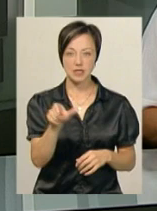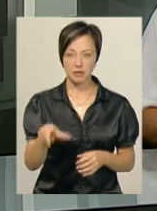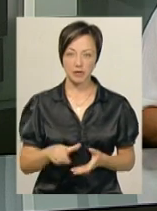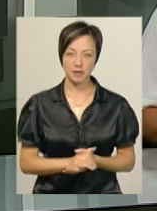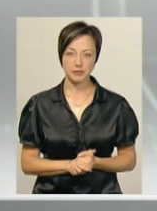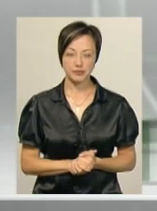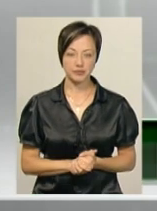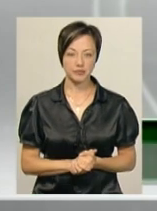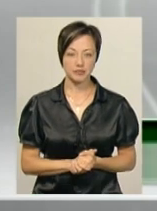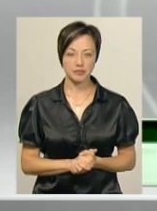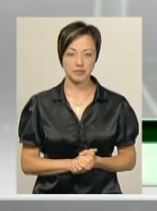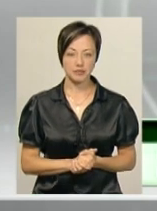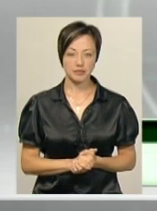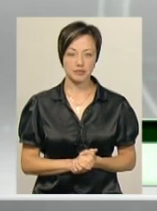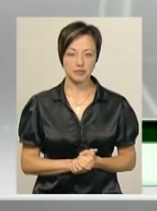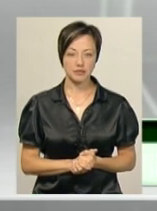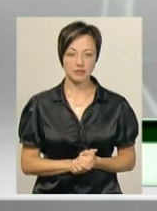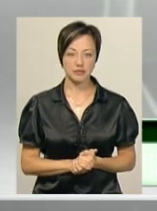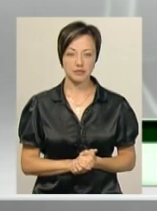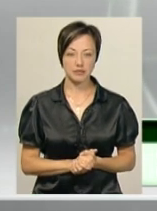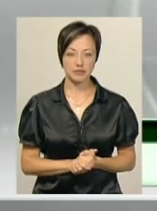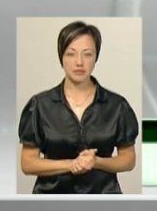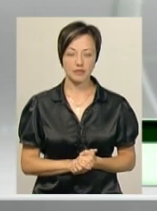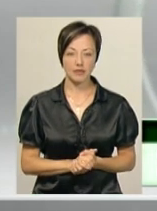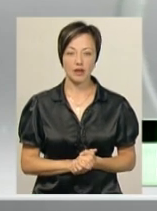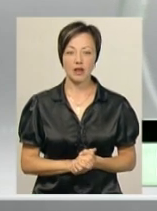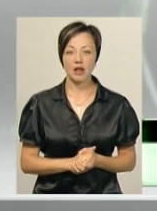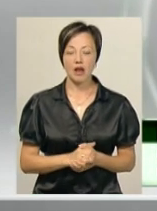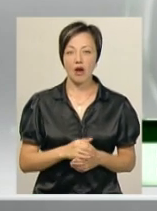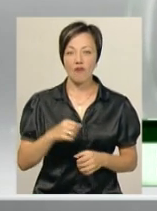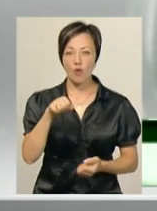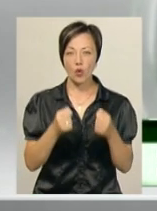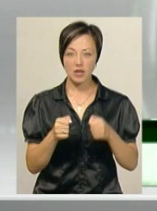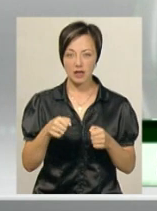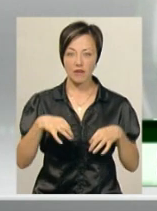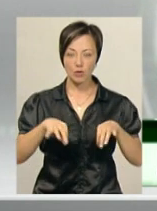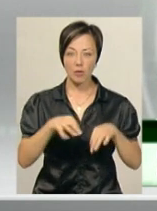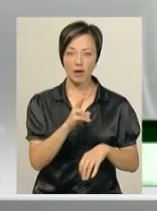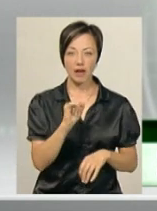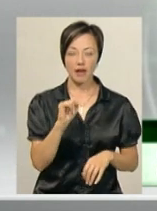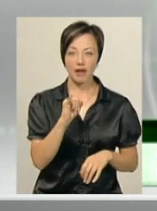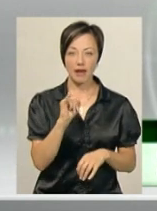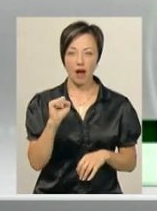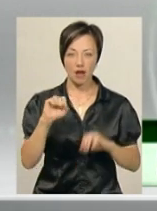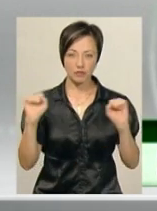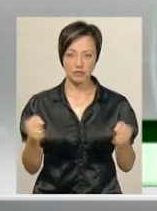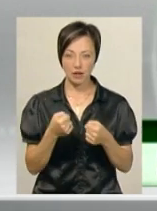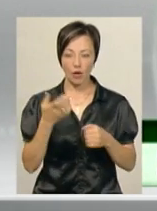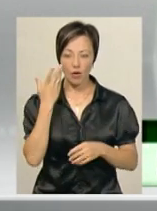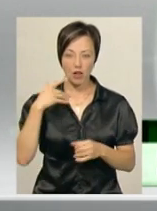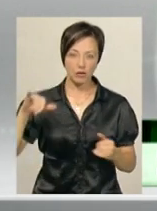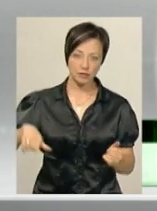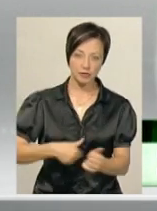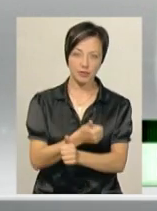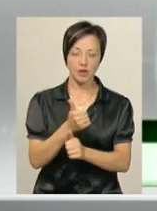53-річний водій автомобіля Кіа не обрав безпечної швидкості руху і під час виконання маневру